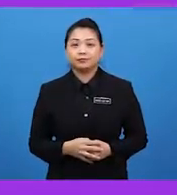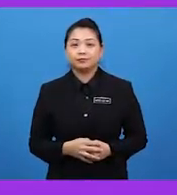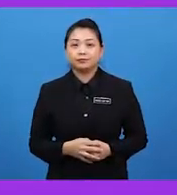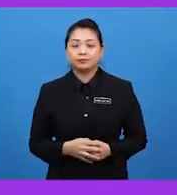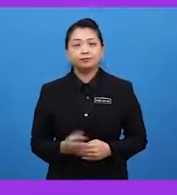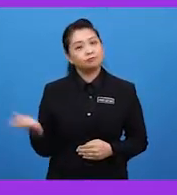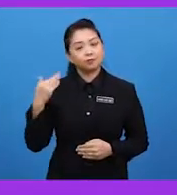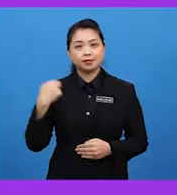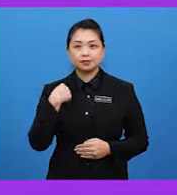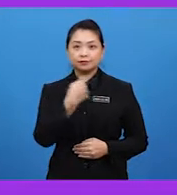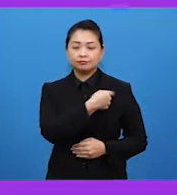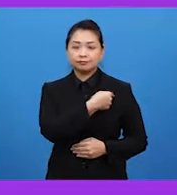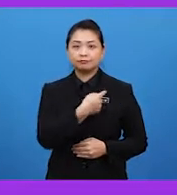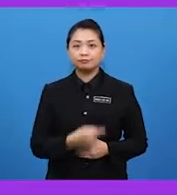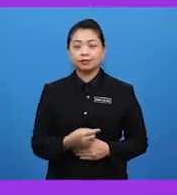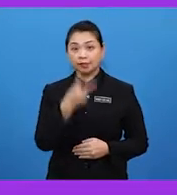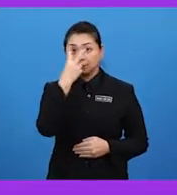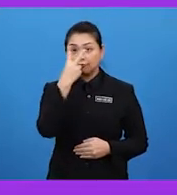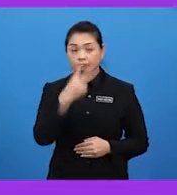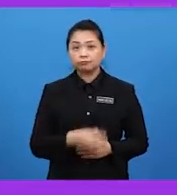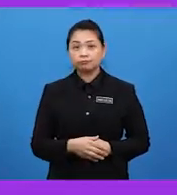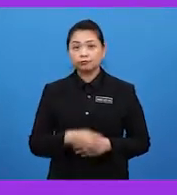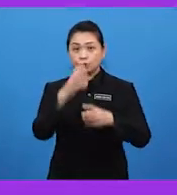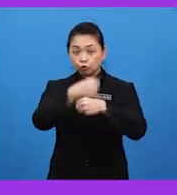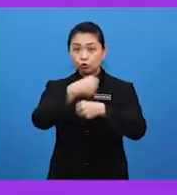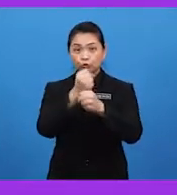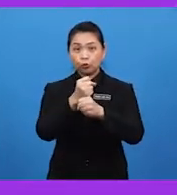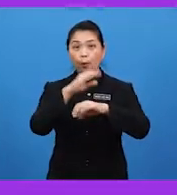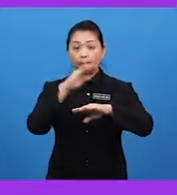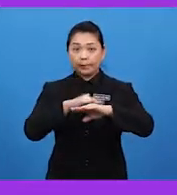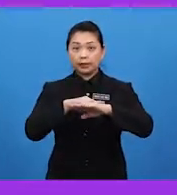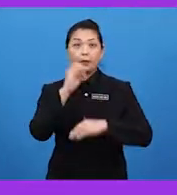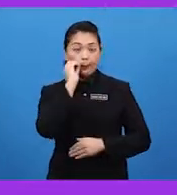Ayuh, jom. Mari kita perhatikan struktur pada bunga.